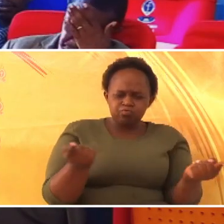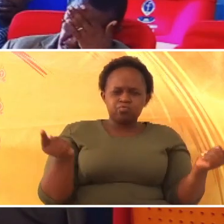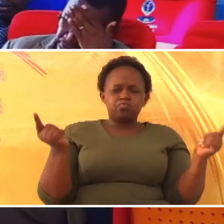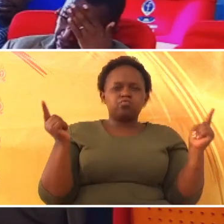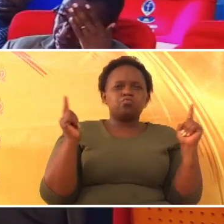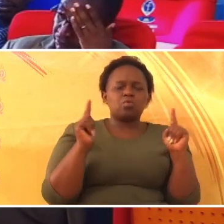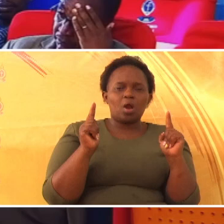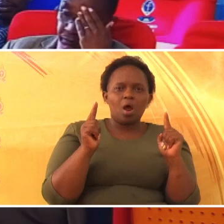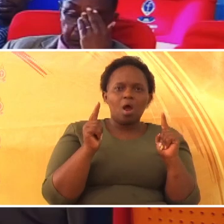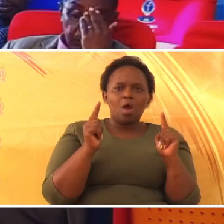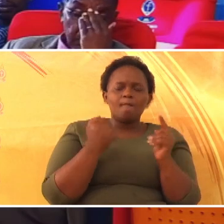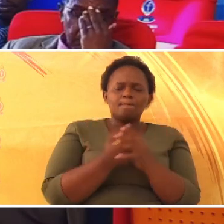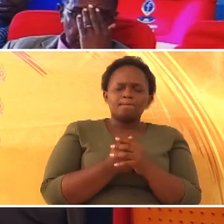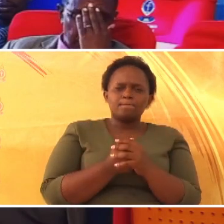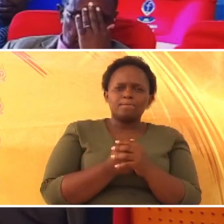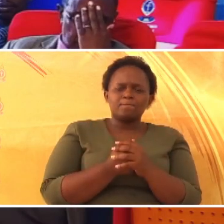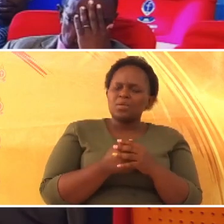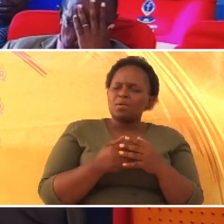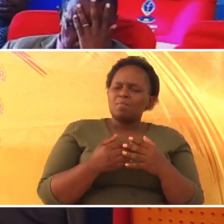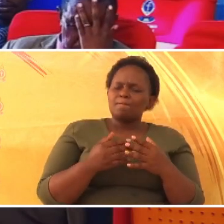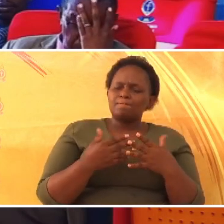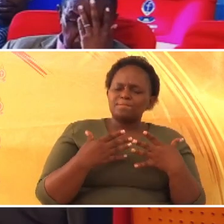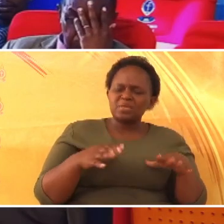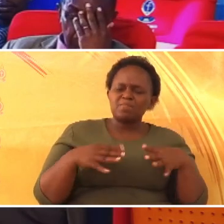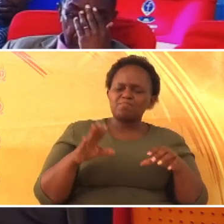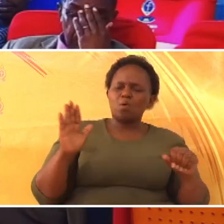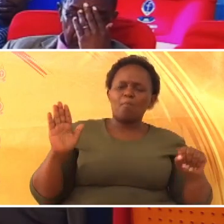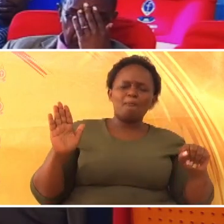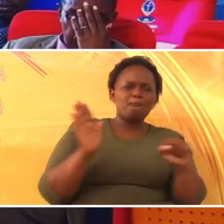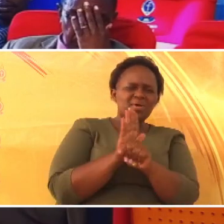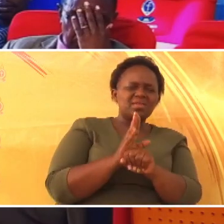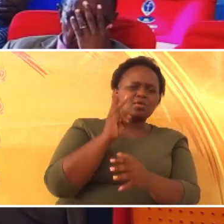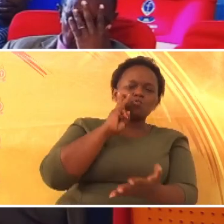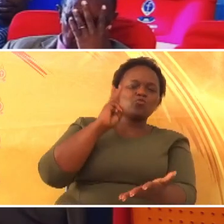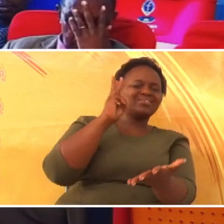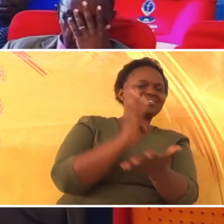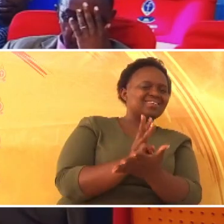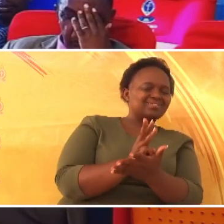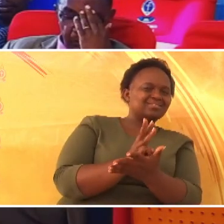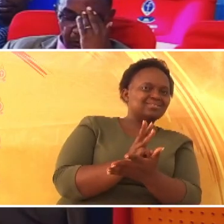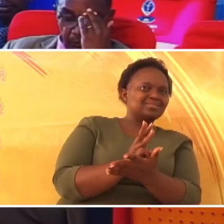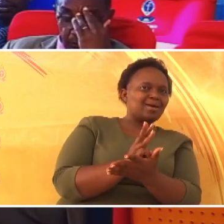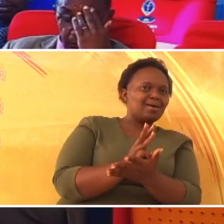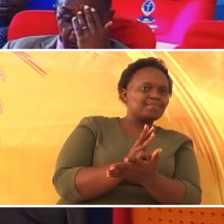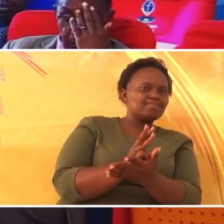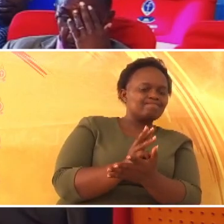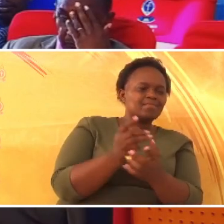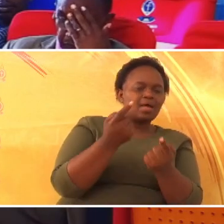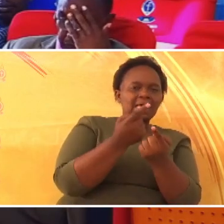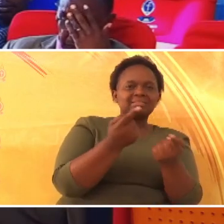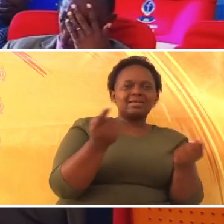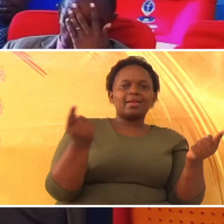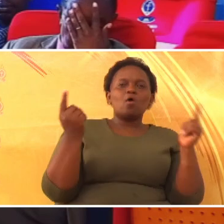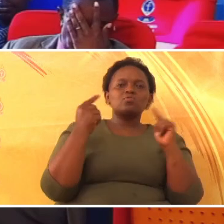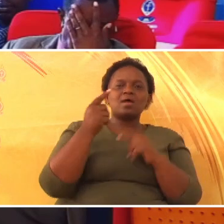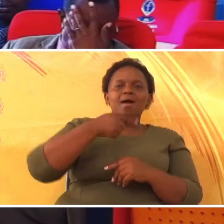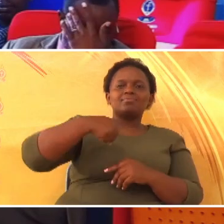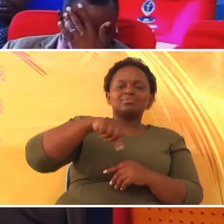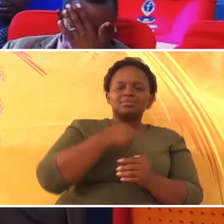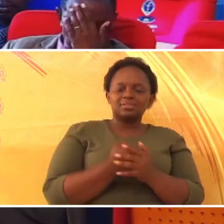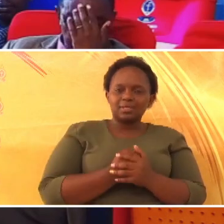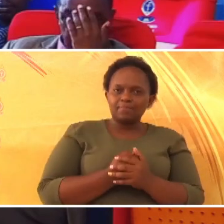We are surrounded by a very big crowd of witnesses, wale ambao ni mashahidi ambao